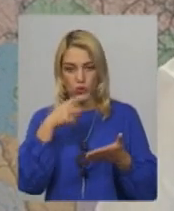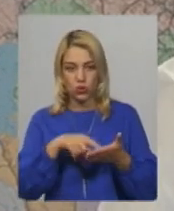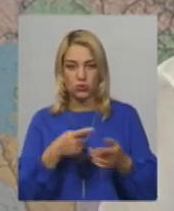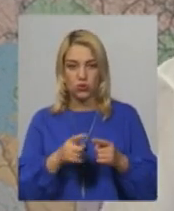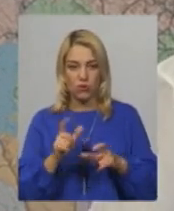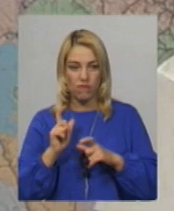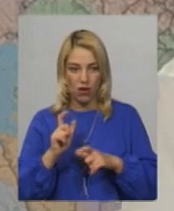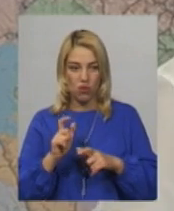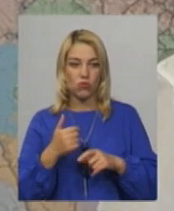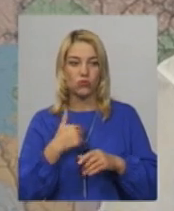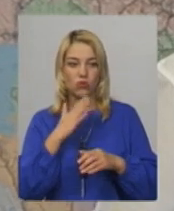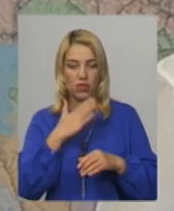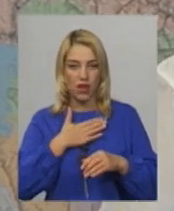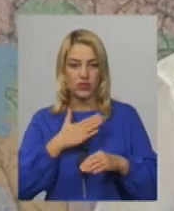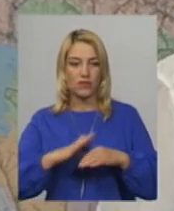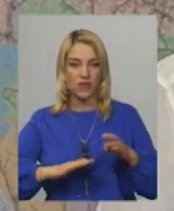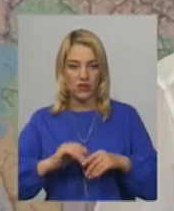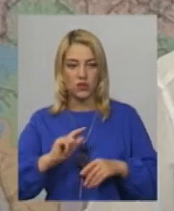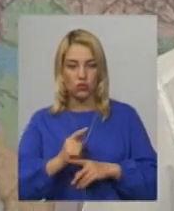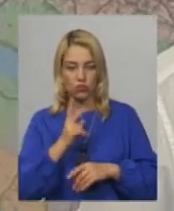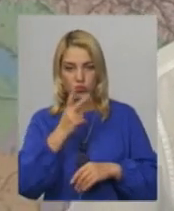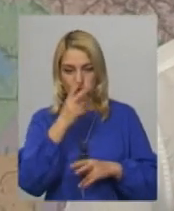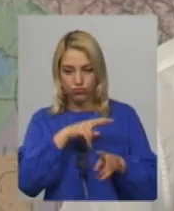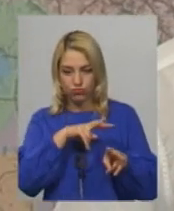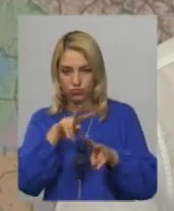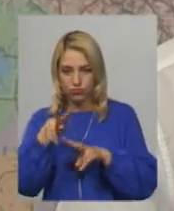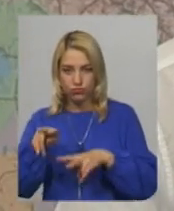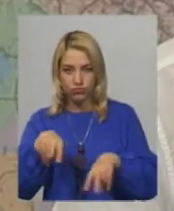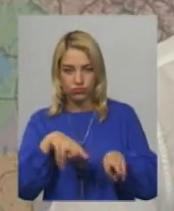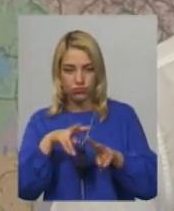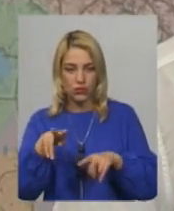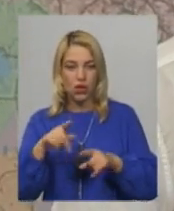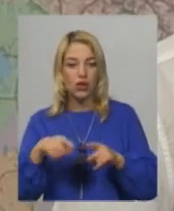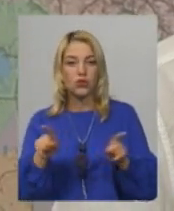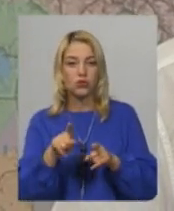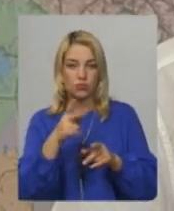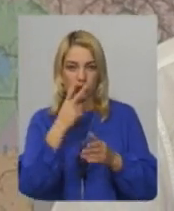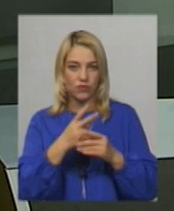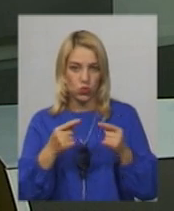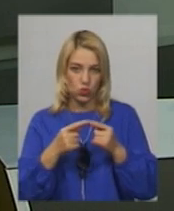вагону, звісно, наші фахівці його знову таки ще раз оглянуть. Наші вже фахівці, для того, щоб подивитися.